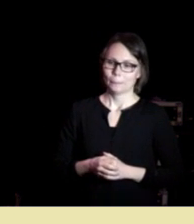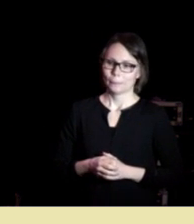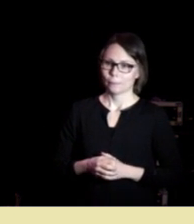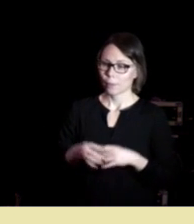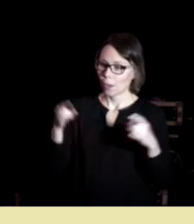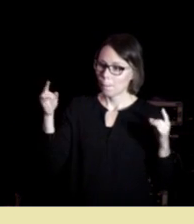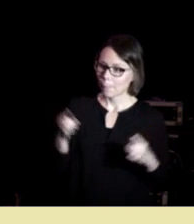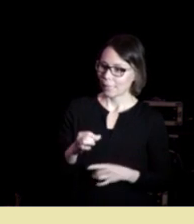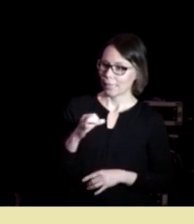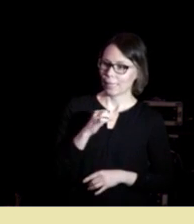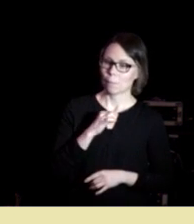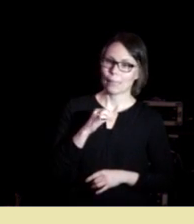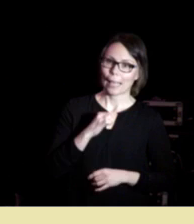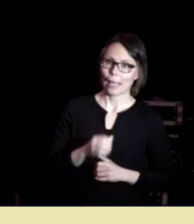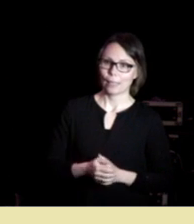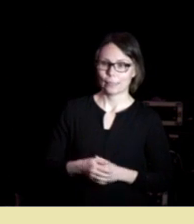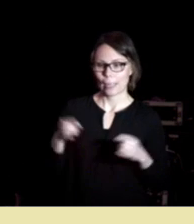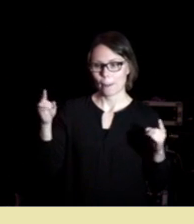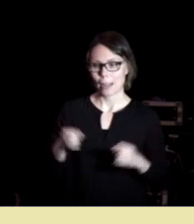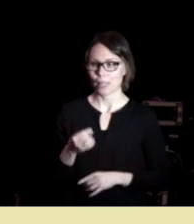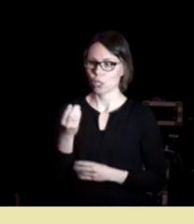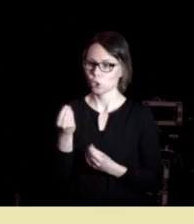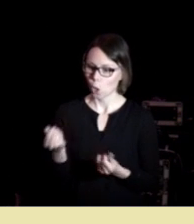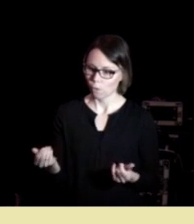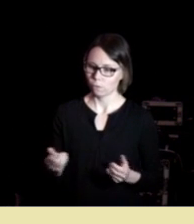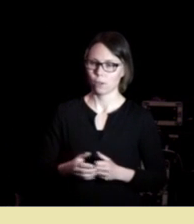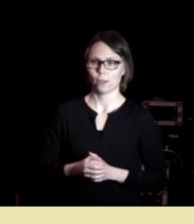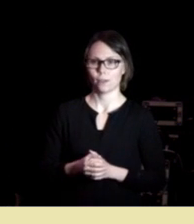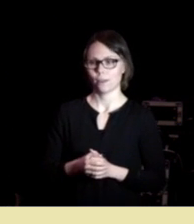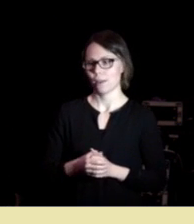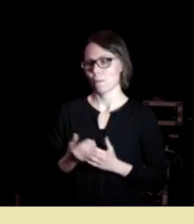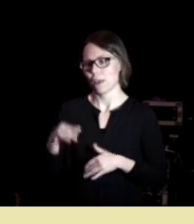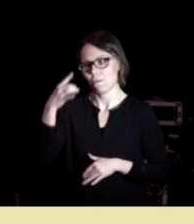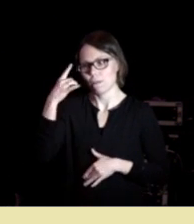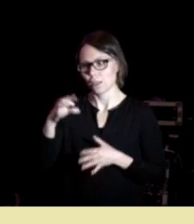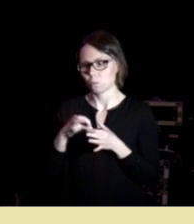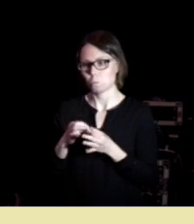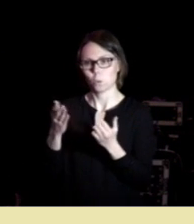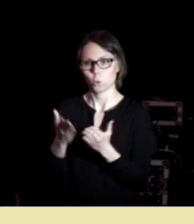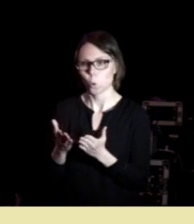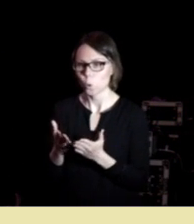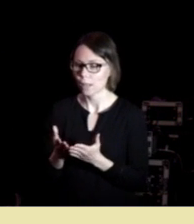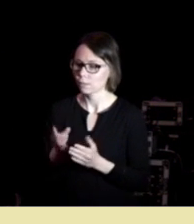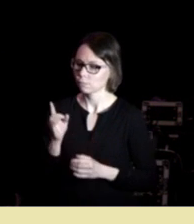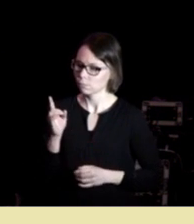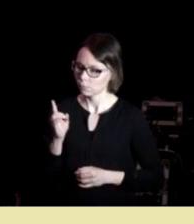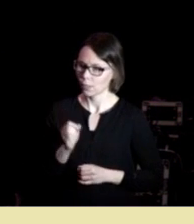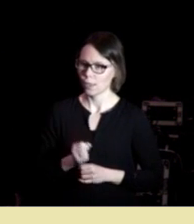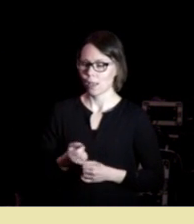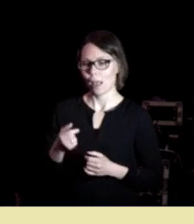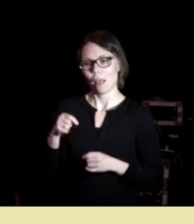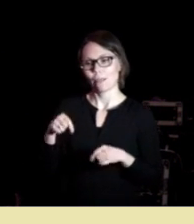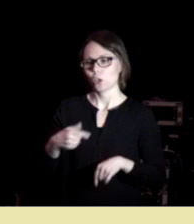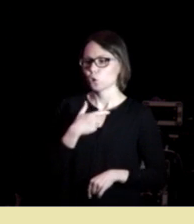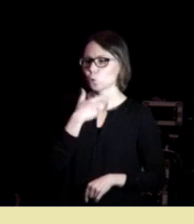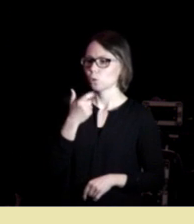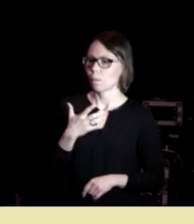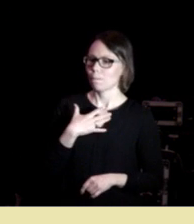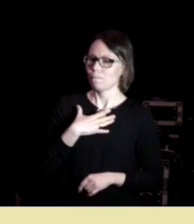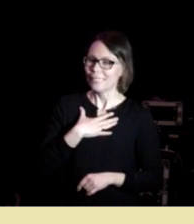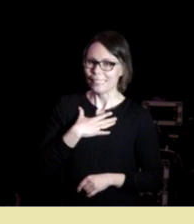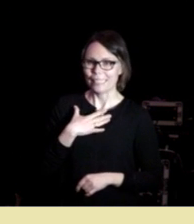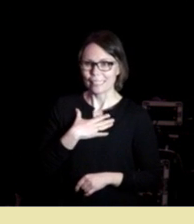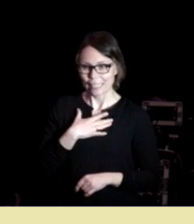Mindre kriminalitet, mindre stoff, flinkere på skolen enn dag dagens ungdom liker